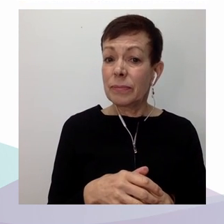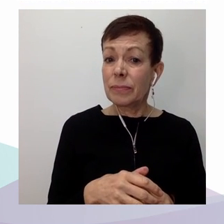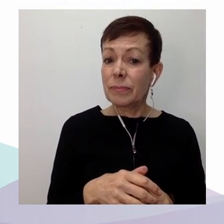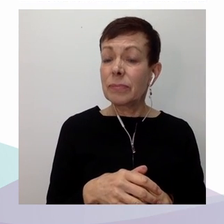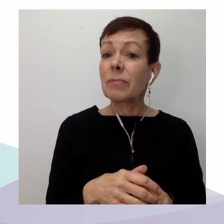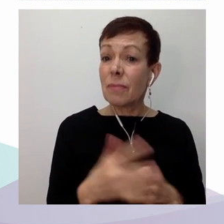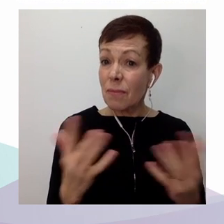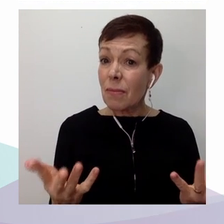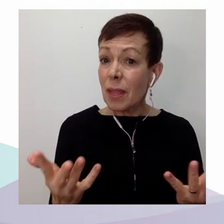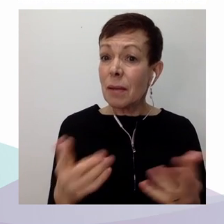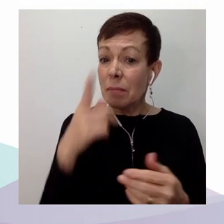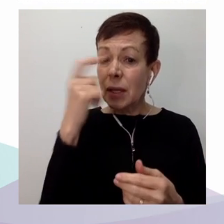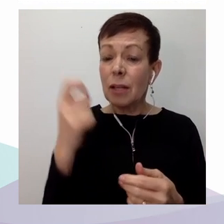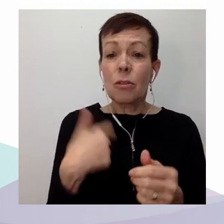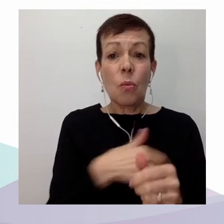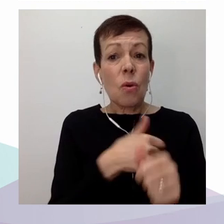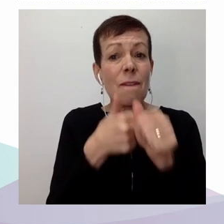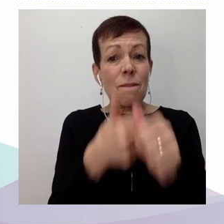changer de diapo.